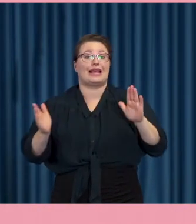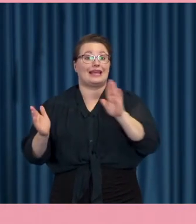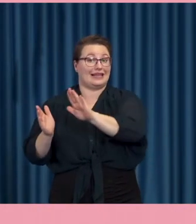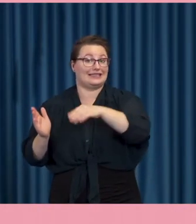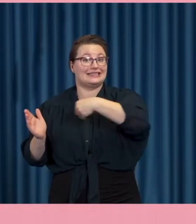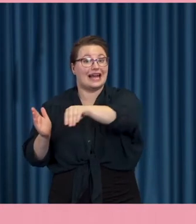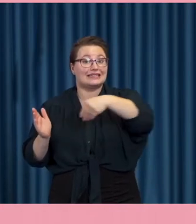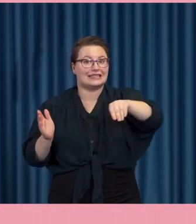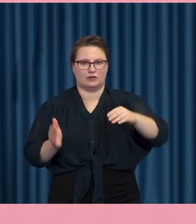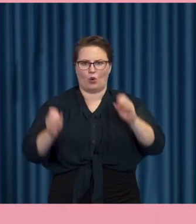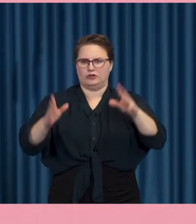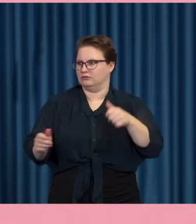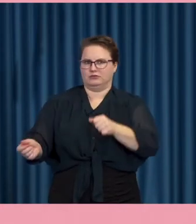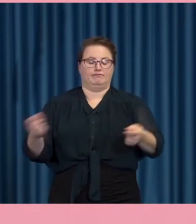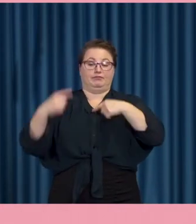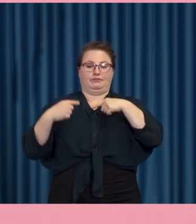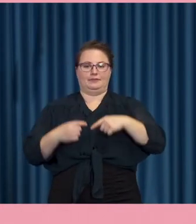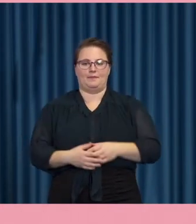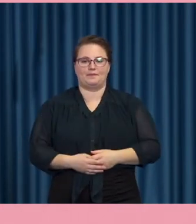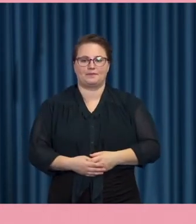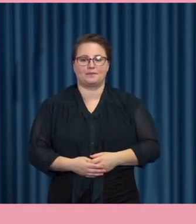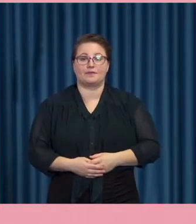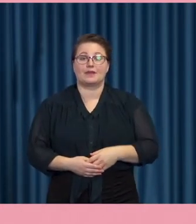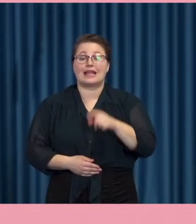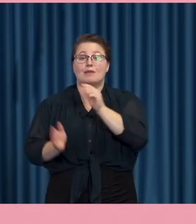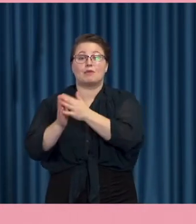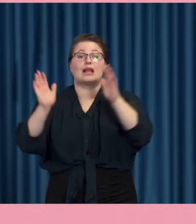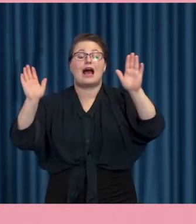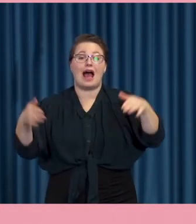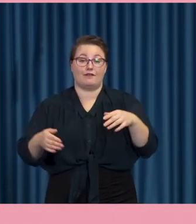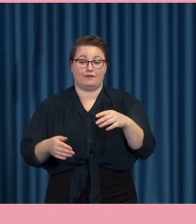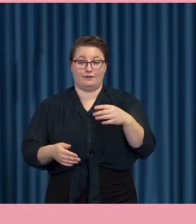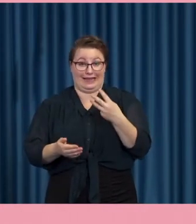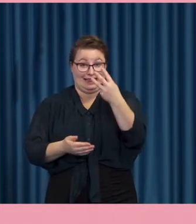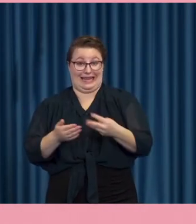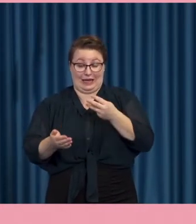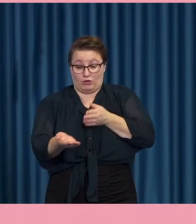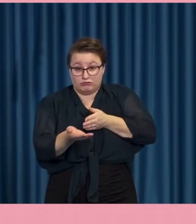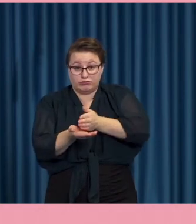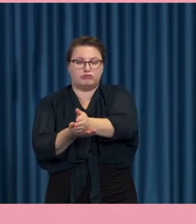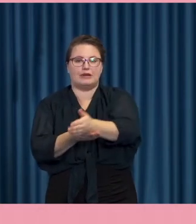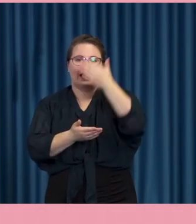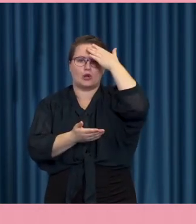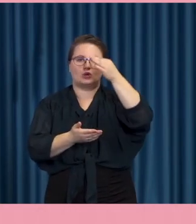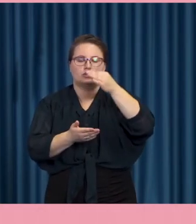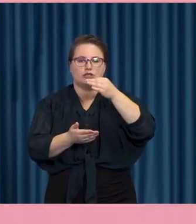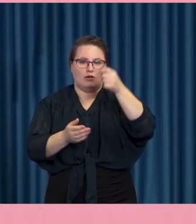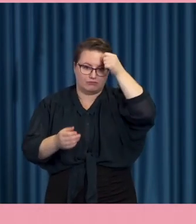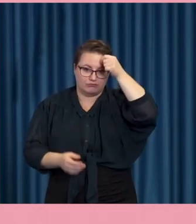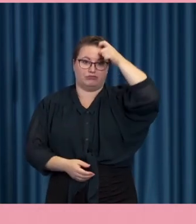Biblioteken har genomgått ett treårigt kunskapslyft för att kunna vara den här typen av